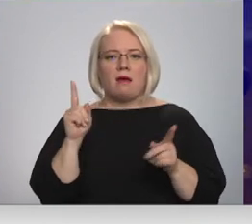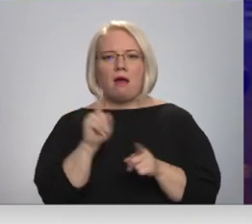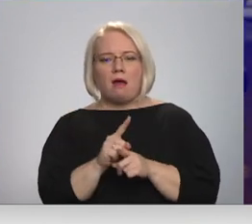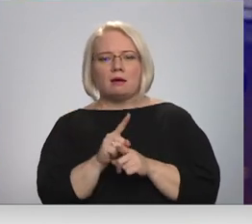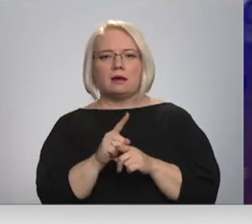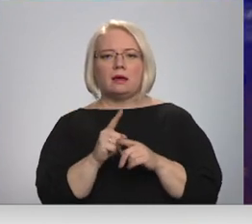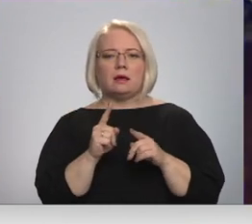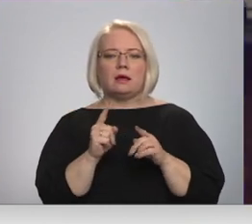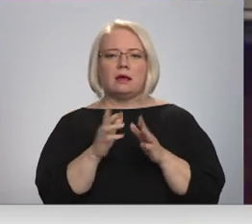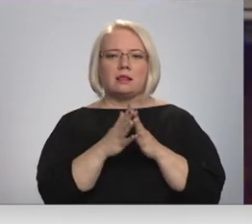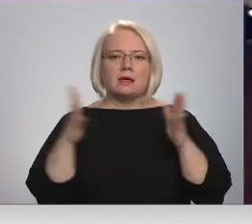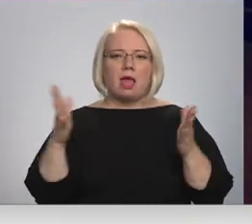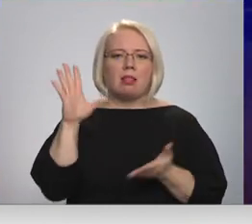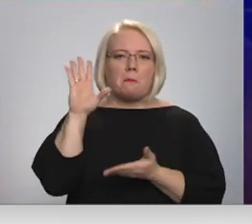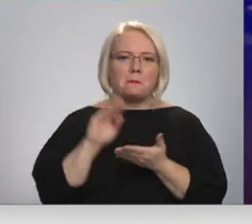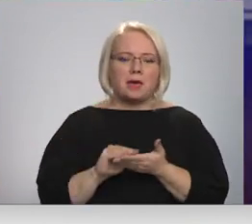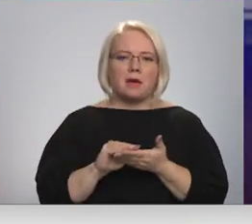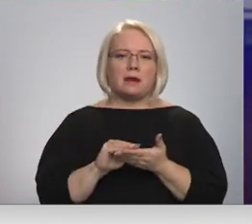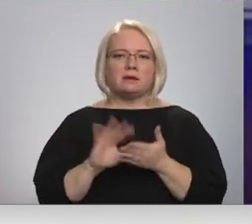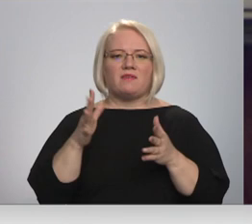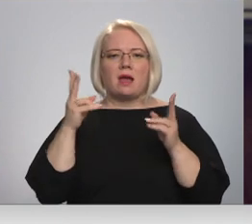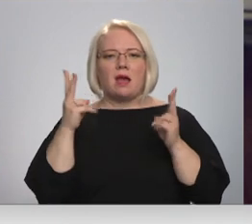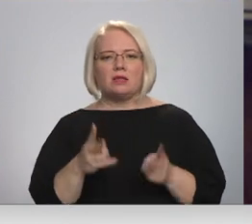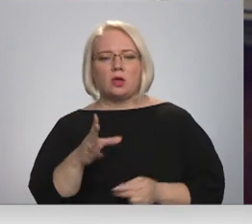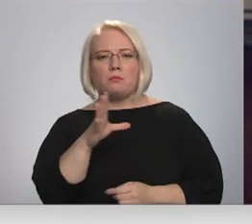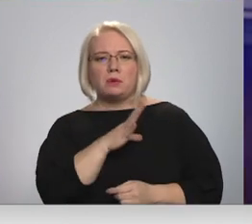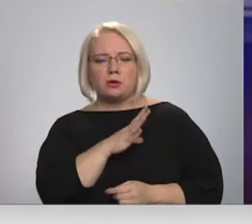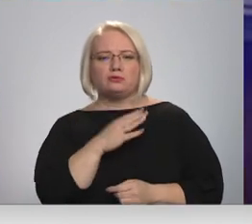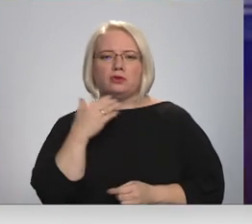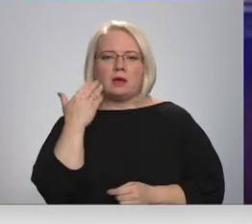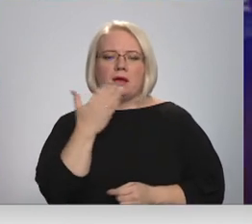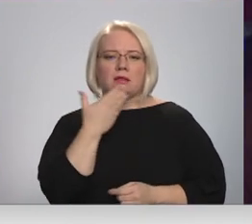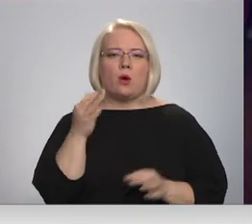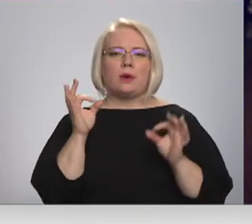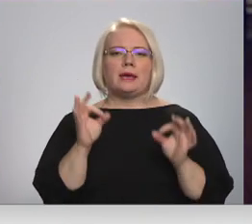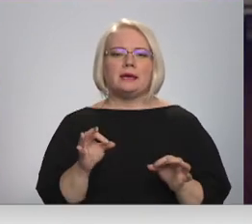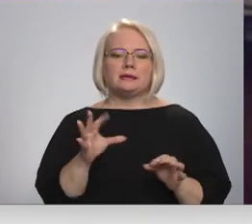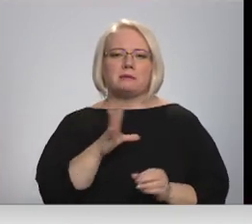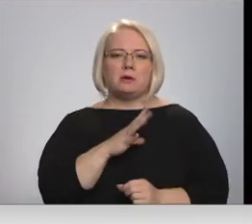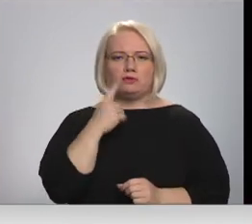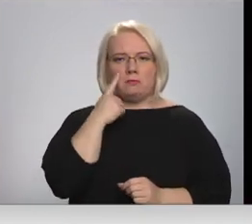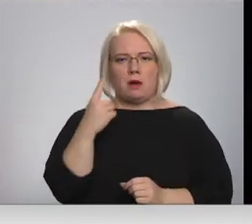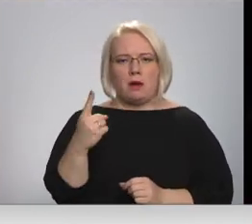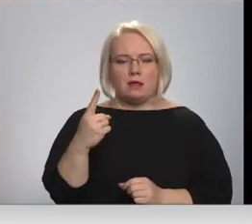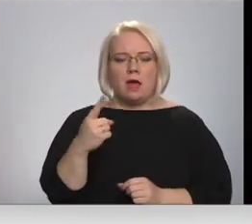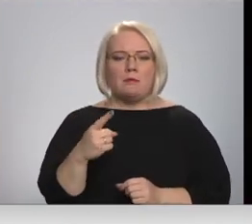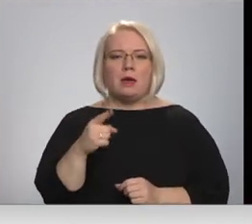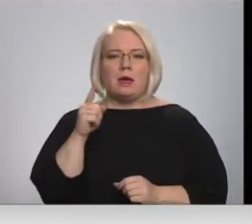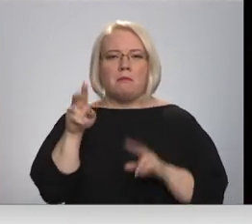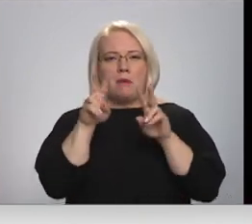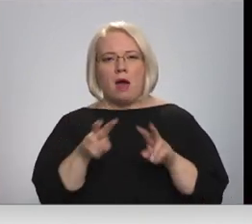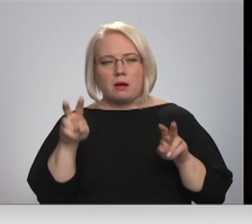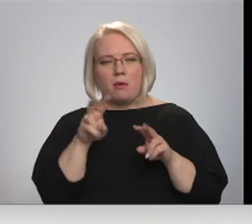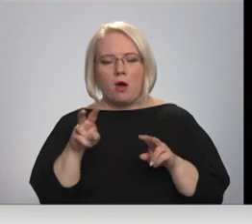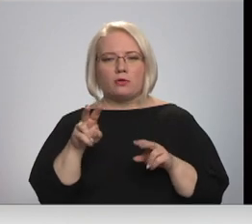ļoti lieli pieredze vai atgadījumi bijuši par to, ka viņi nav īsti bijuši pamanāmi. Reidā kārtības sarga